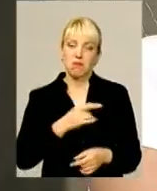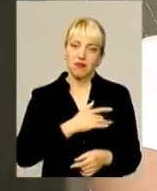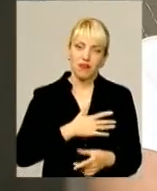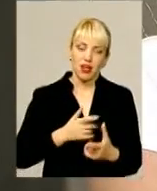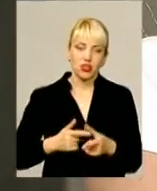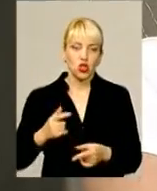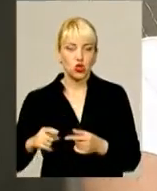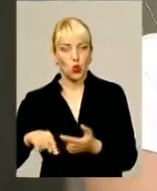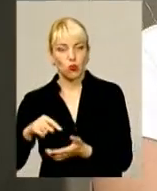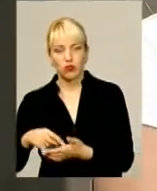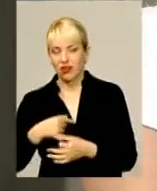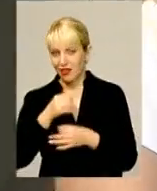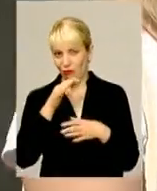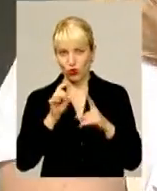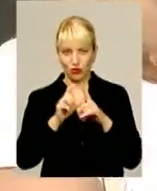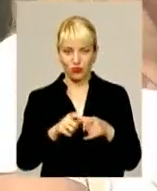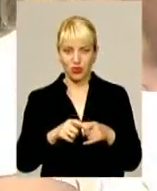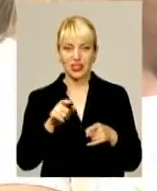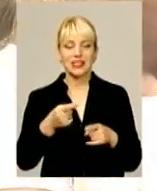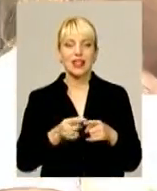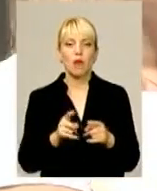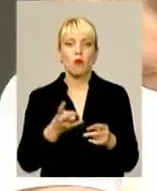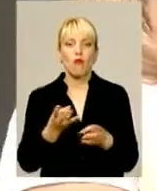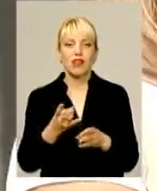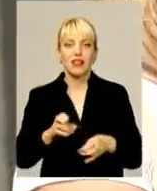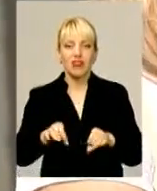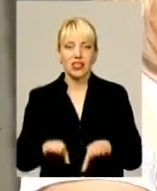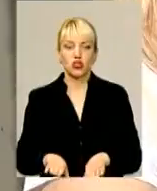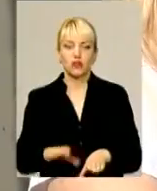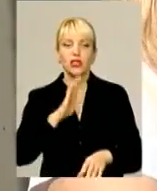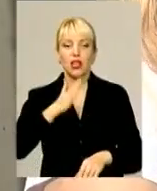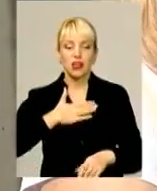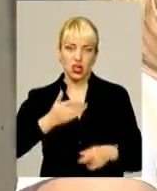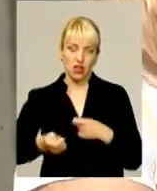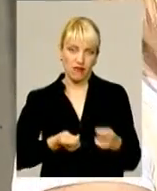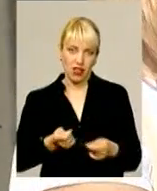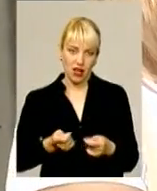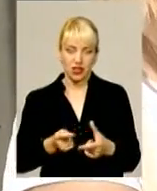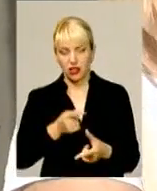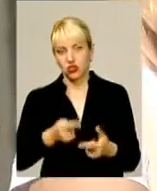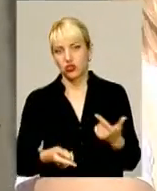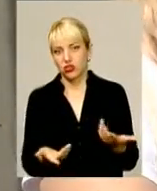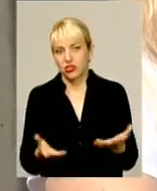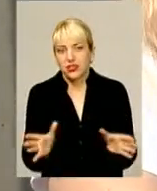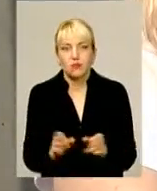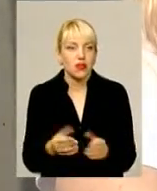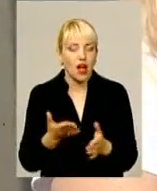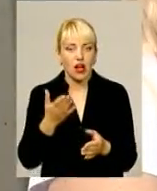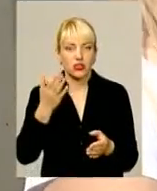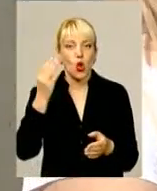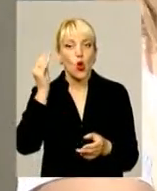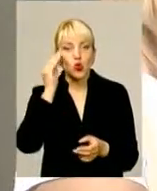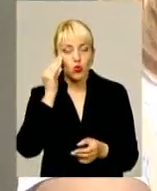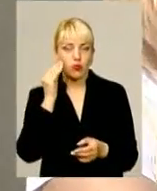не можу відповісти на це питання, тому що це, напевно, мають вирішувати наша влада, чи спільна якась думка з